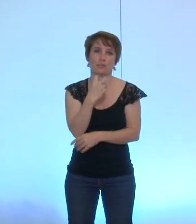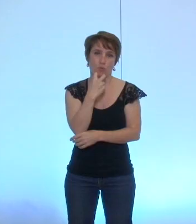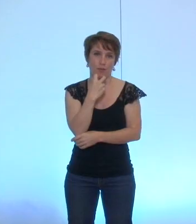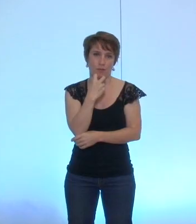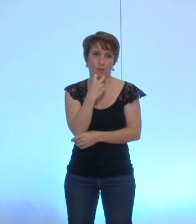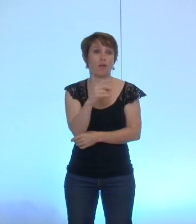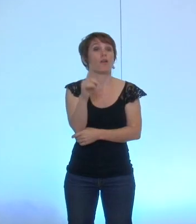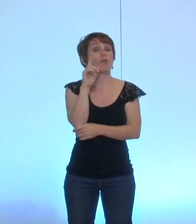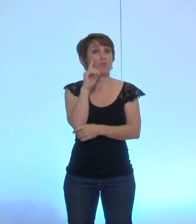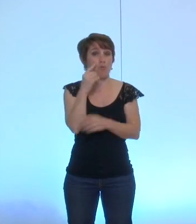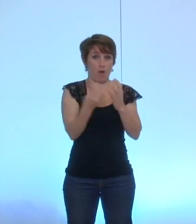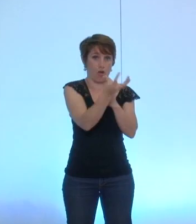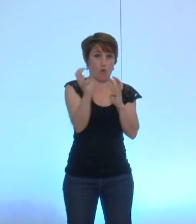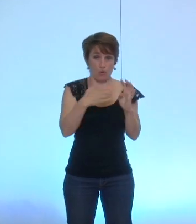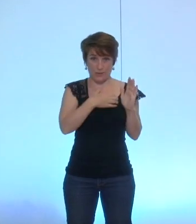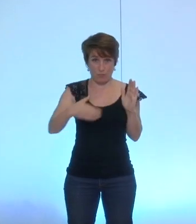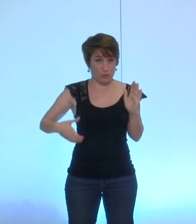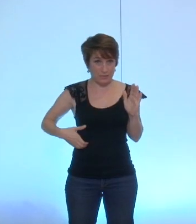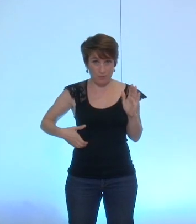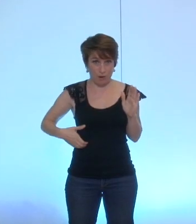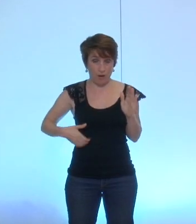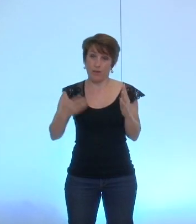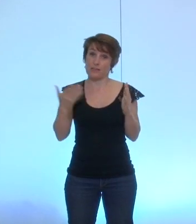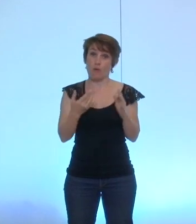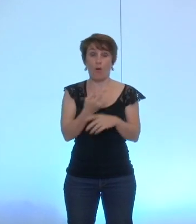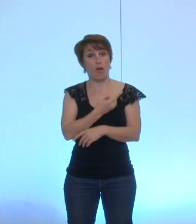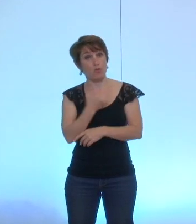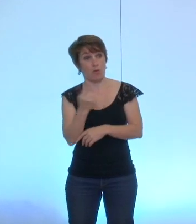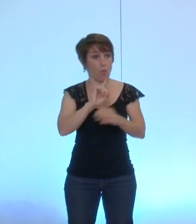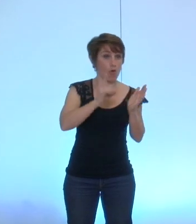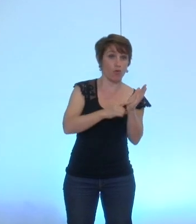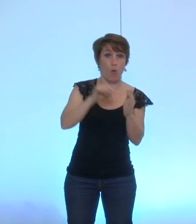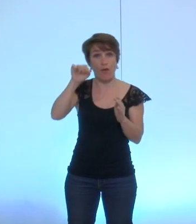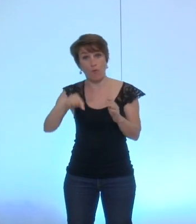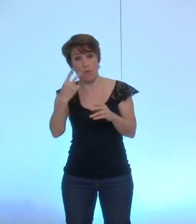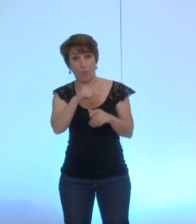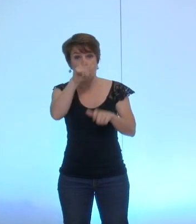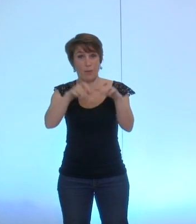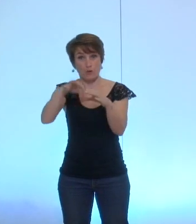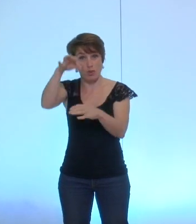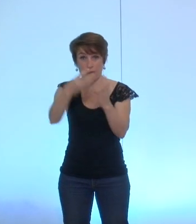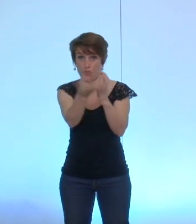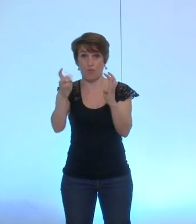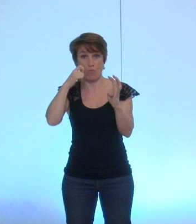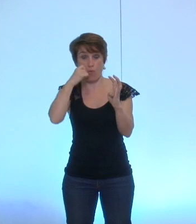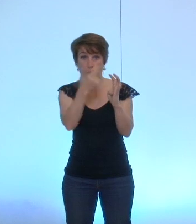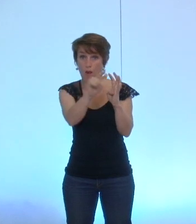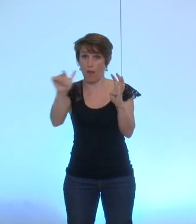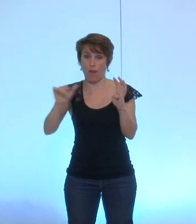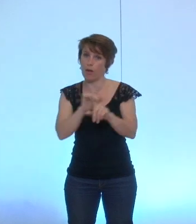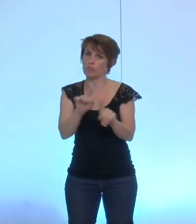ne se limite pas seulement aux droits et aux devoirs des élus qui le composent. Alors,